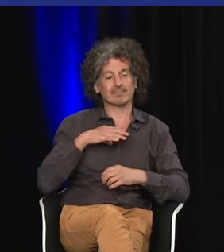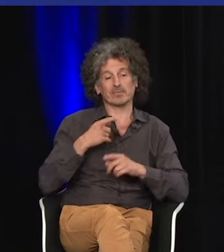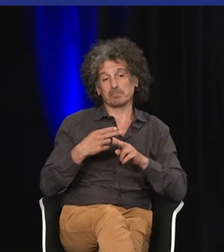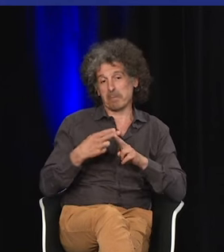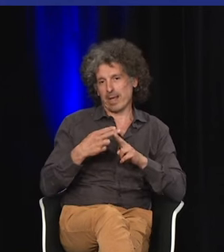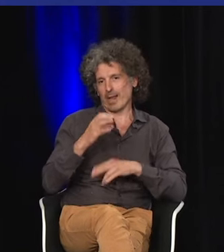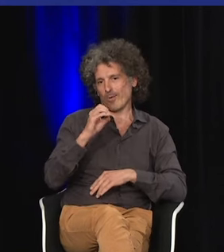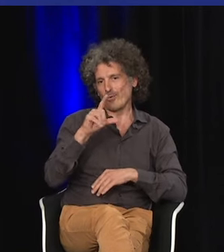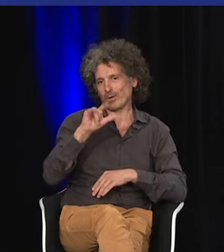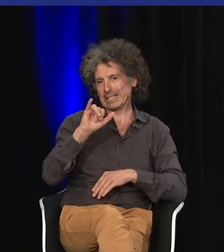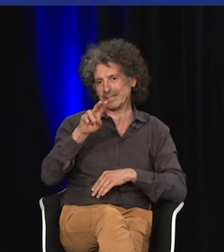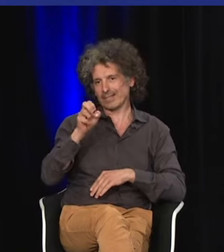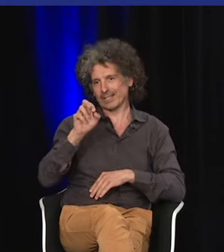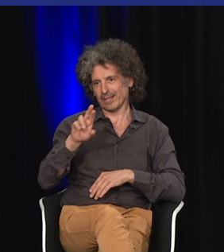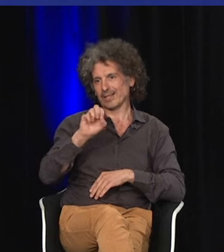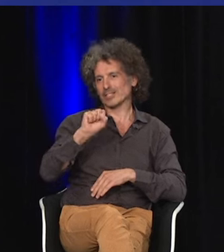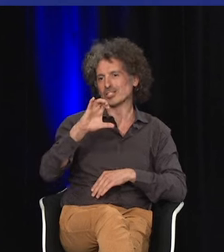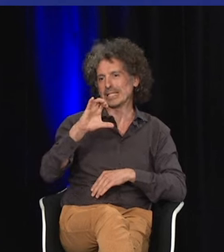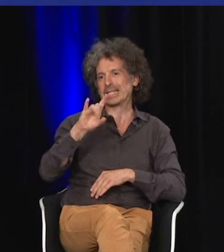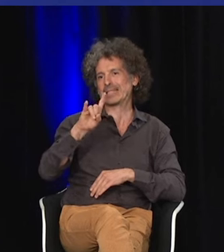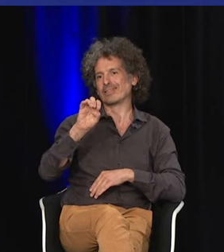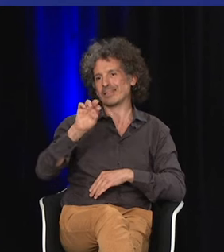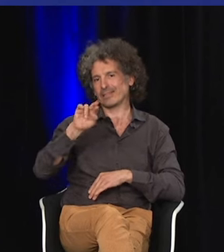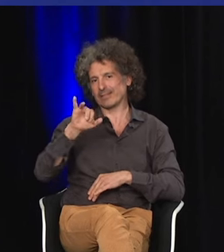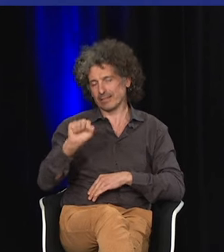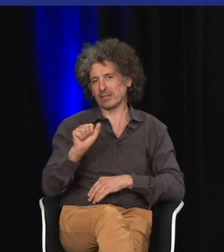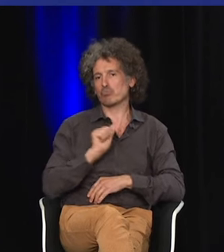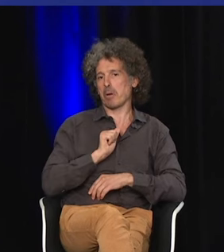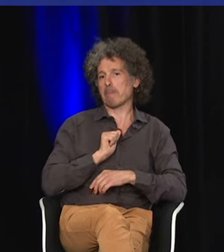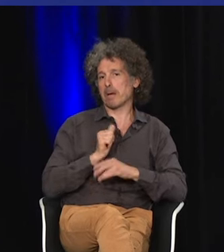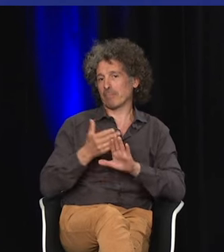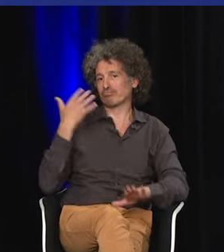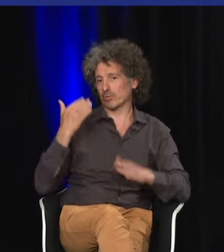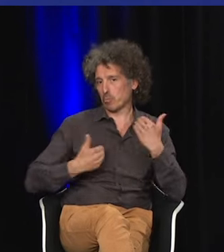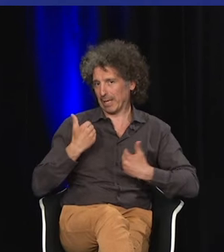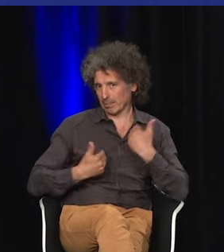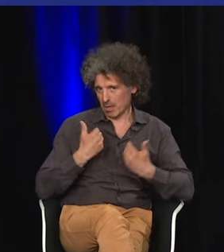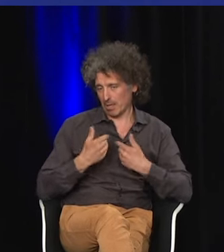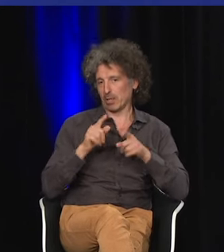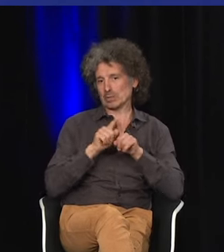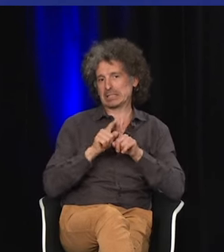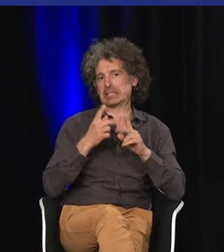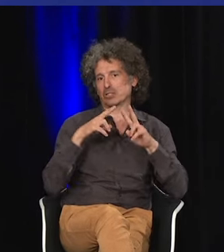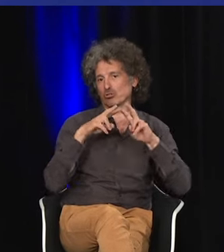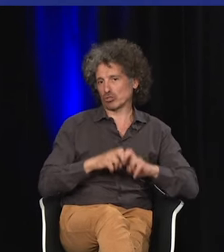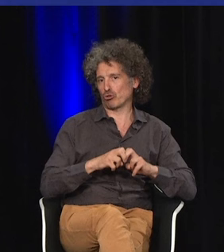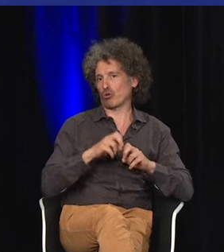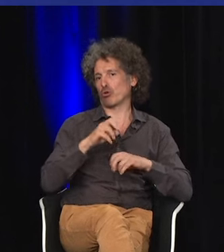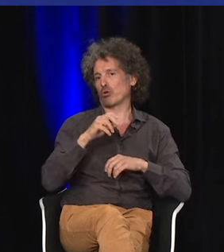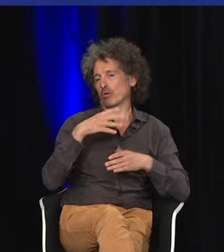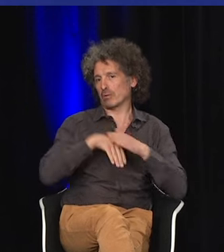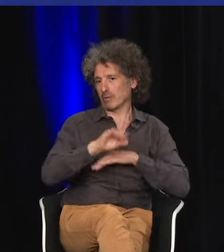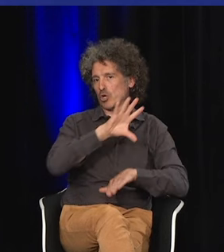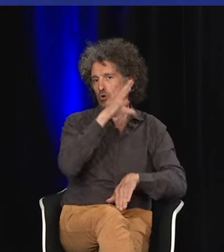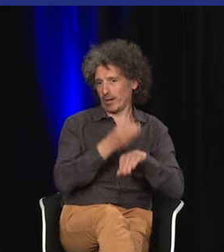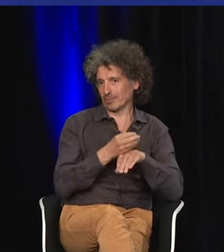ravie d'être là. Donc, moi, je suis Olivier Chétrite et je suis comédien depuis longtemps